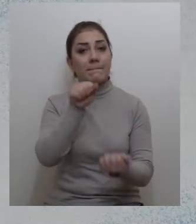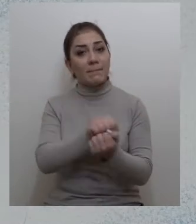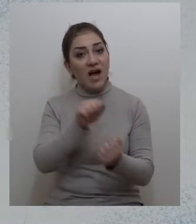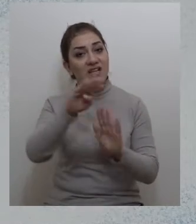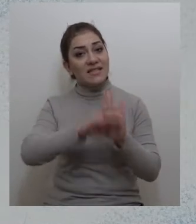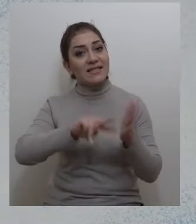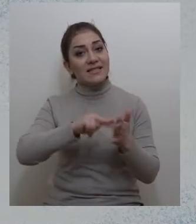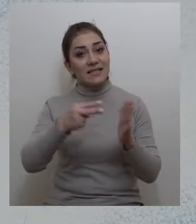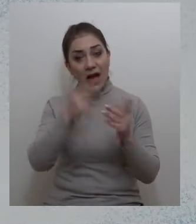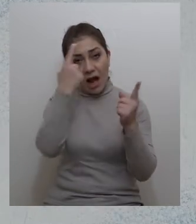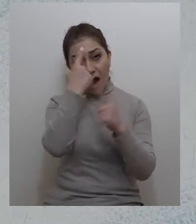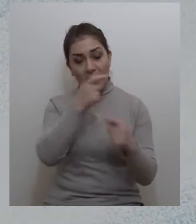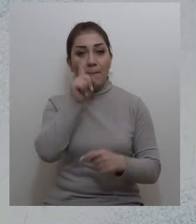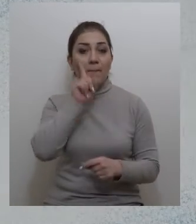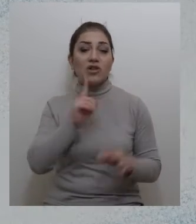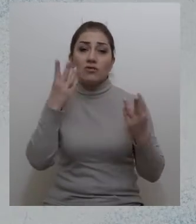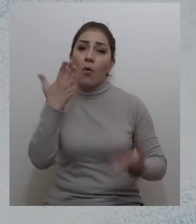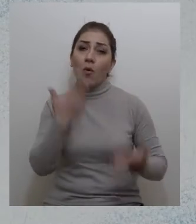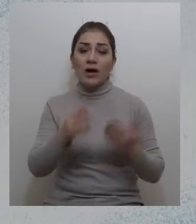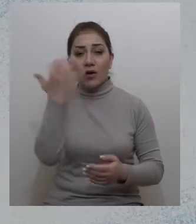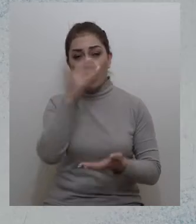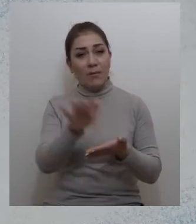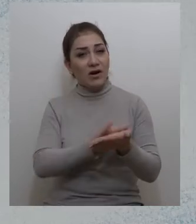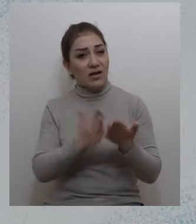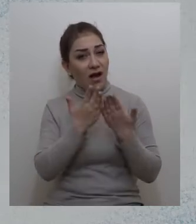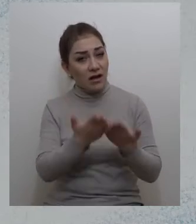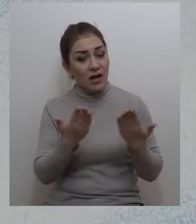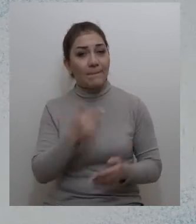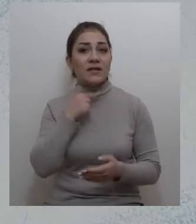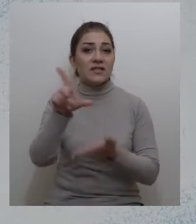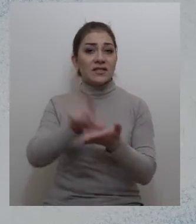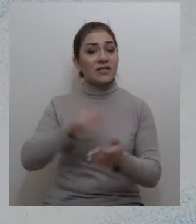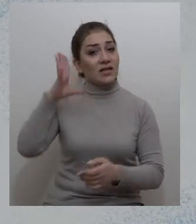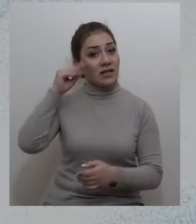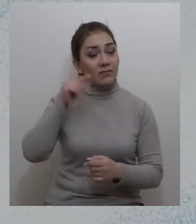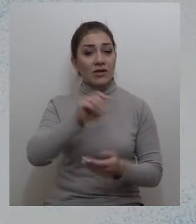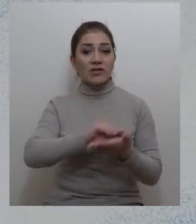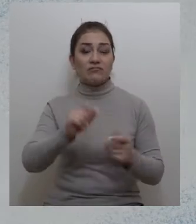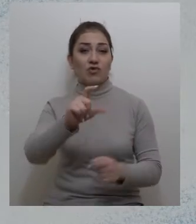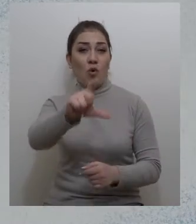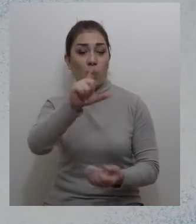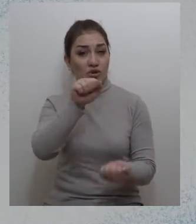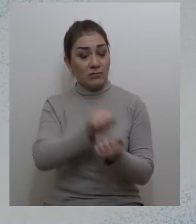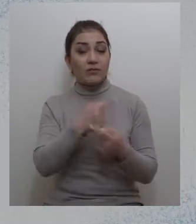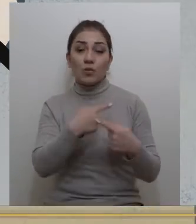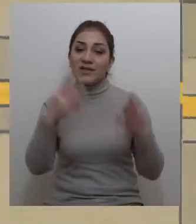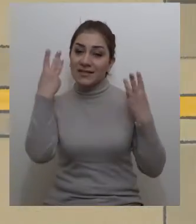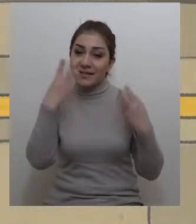հրապարակեն մատ չելի ձևաճապերով, որինակ պրալյան համակարկով, ձայնագրությամբ, մեծ տարաջապով և այլ են։